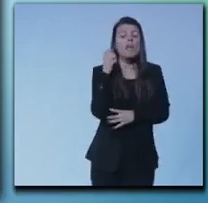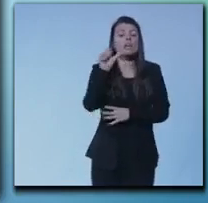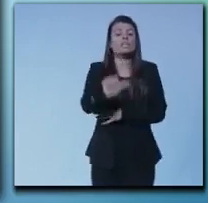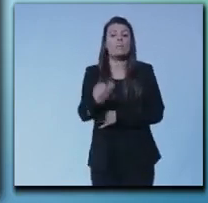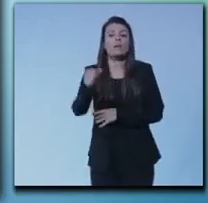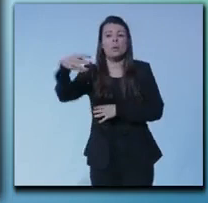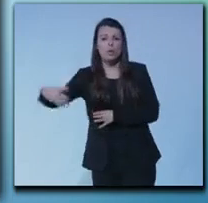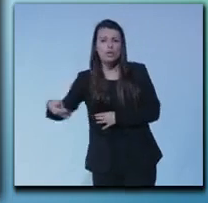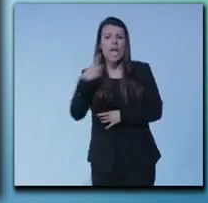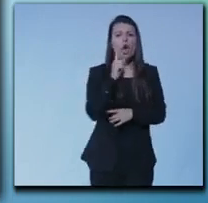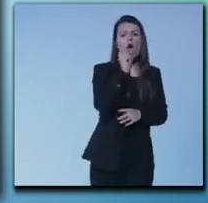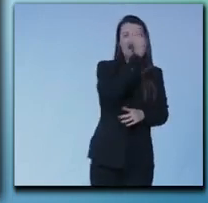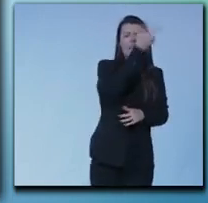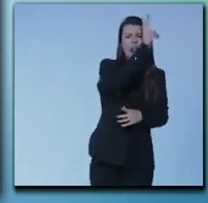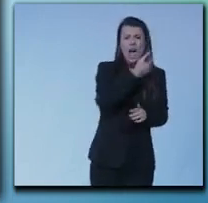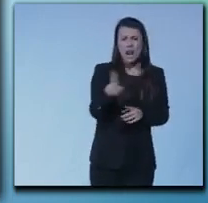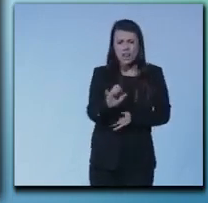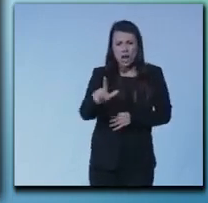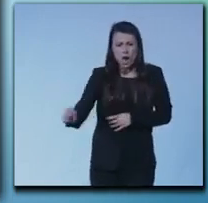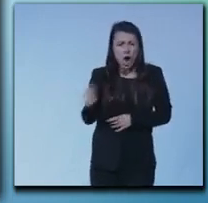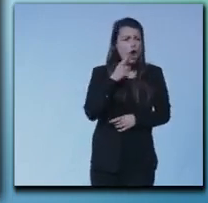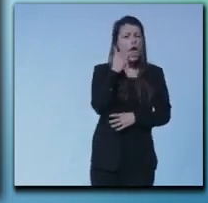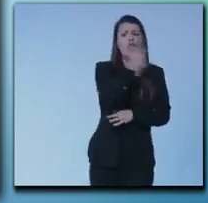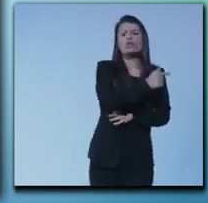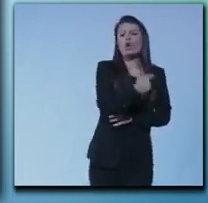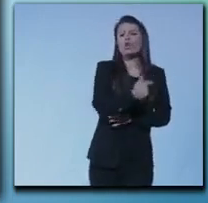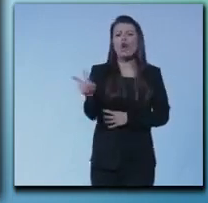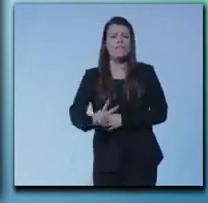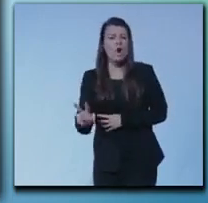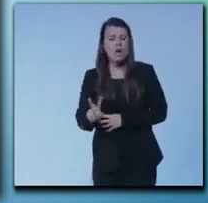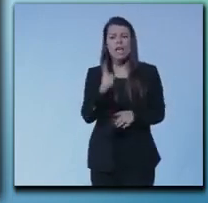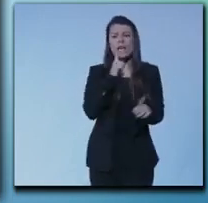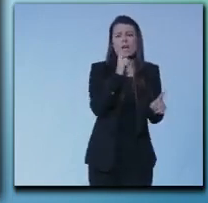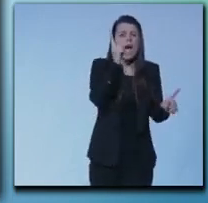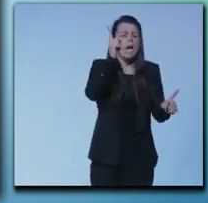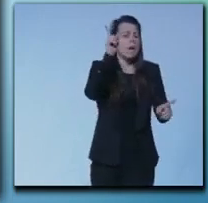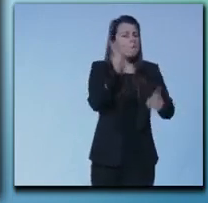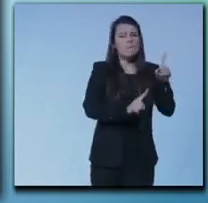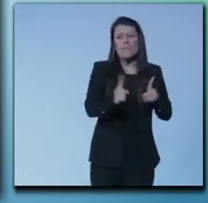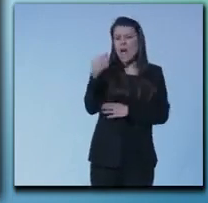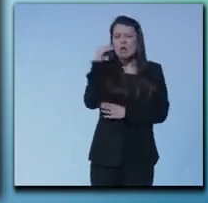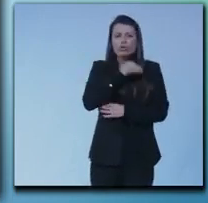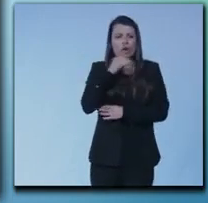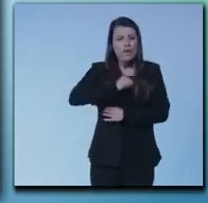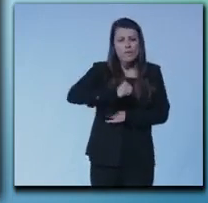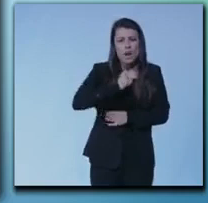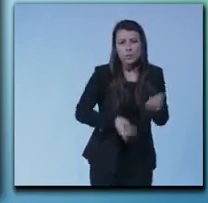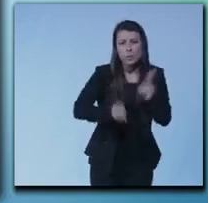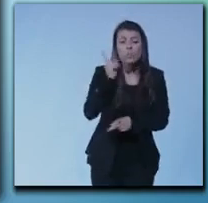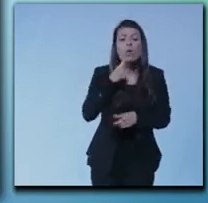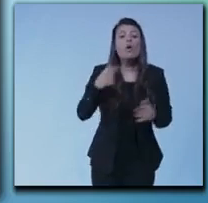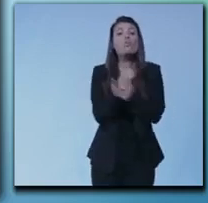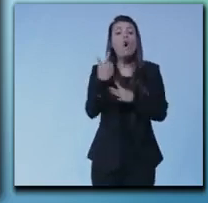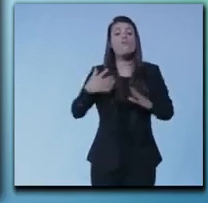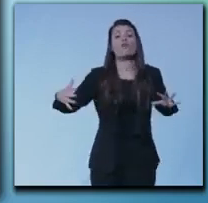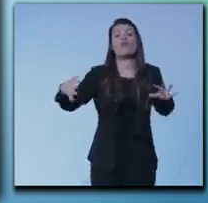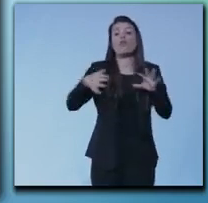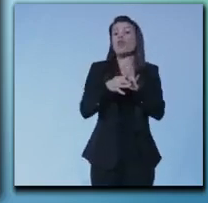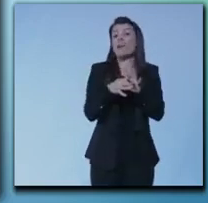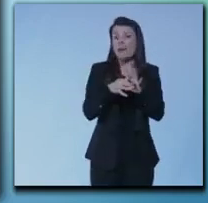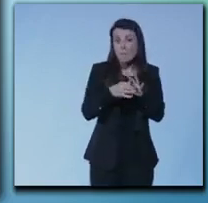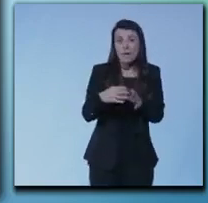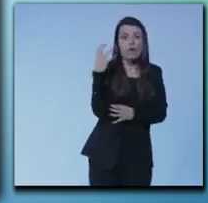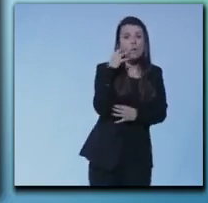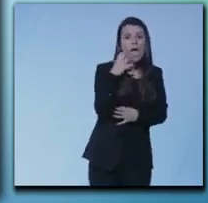la Gallaraterola Tortona Voghera la velocizzazione della Milano Genova c'è il nuovo collegamento fra Bergamo e l